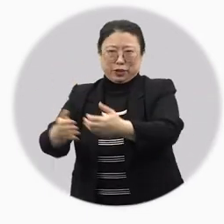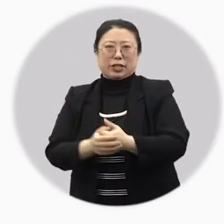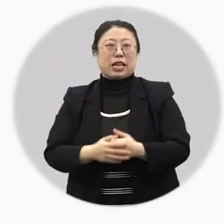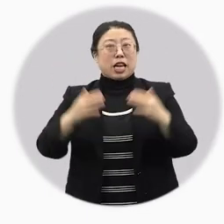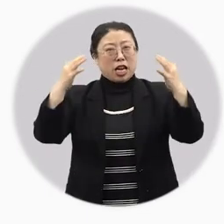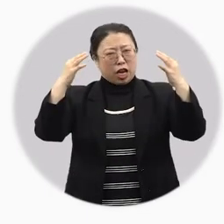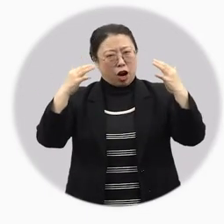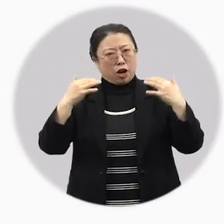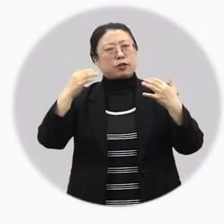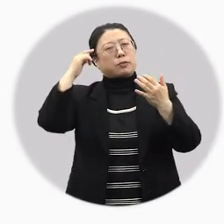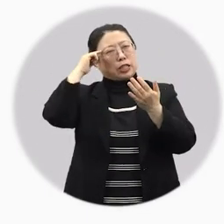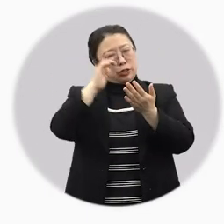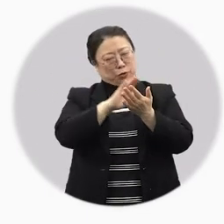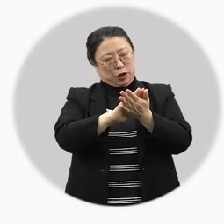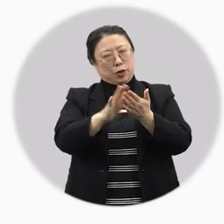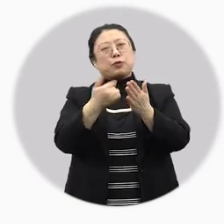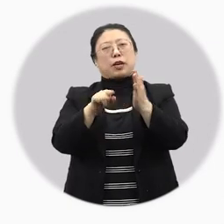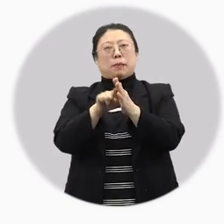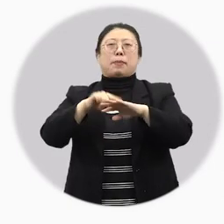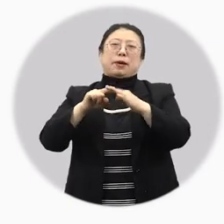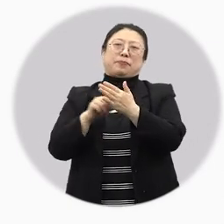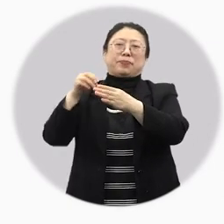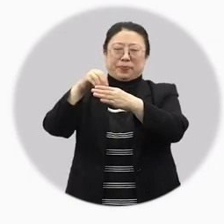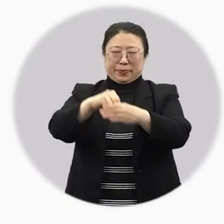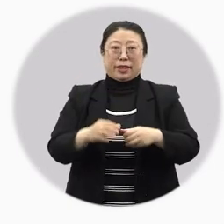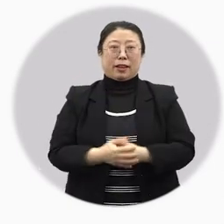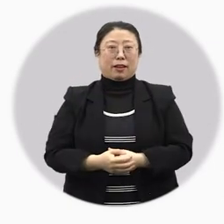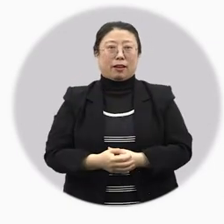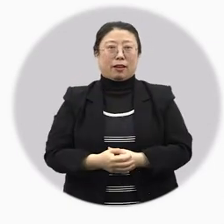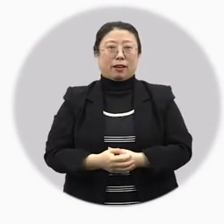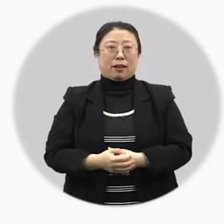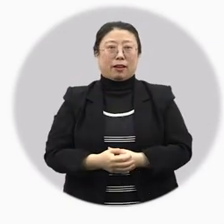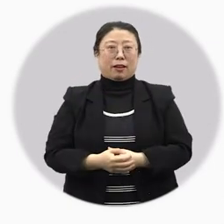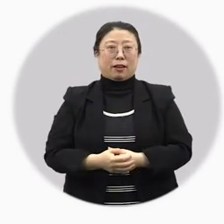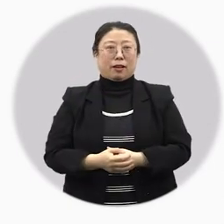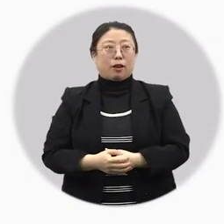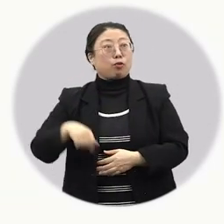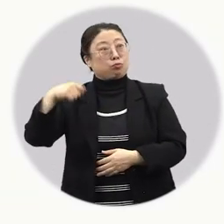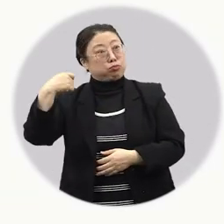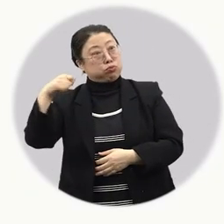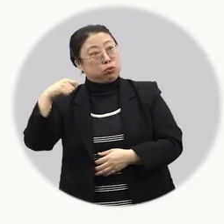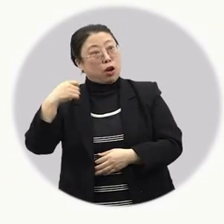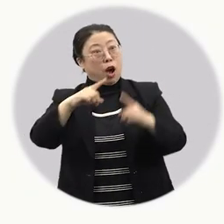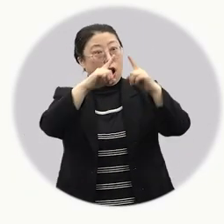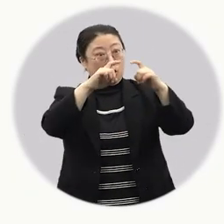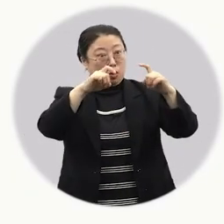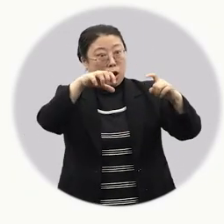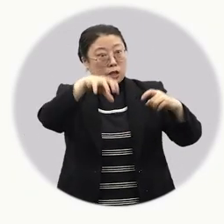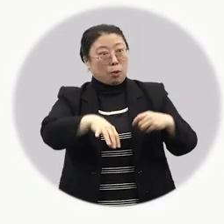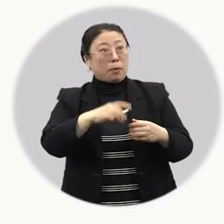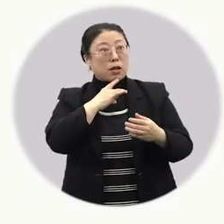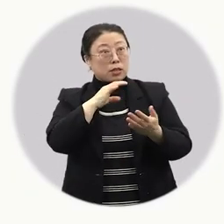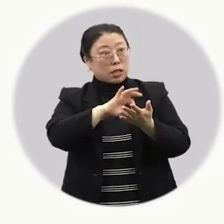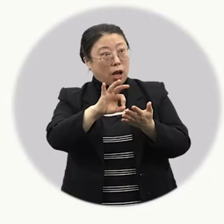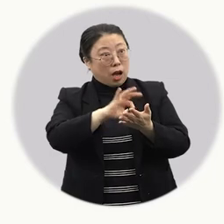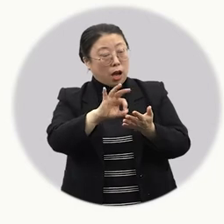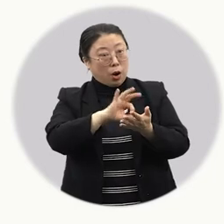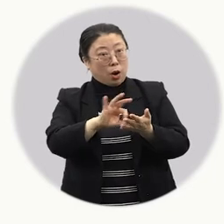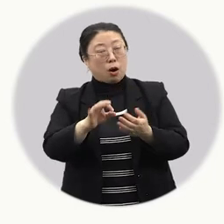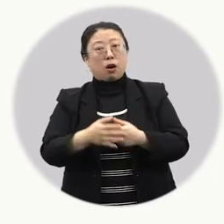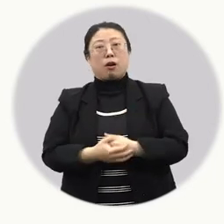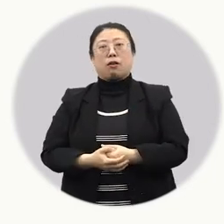부채를 선물했다고 해요. 여름을 시원하게 보내라는 마음의 선물이었겠죠. 부채는 궁중에서만 선물하고